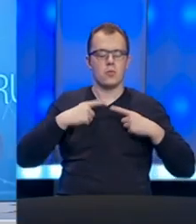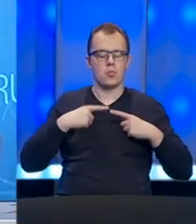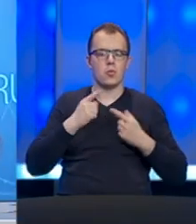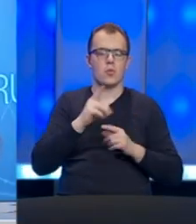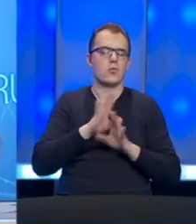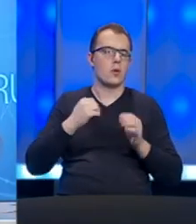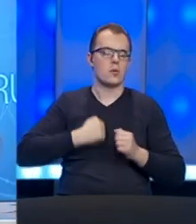Toliko iz Banja Loke.